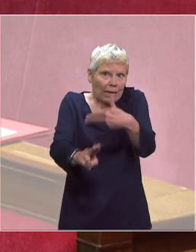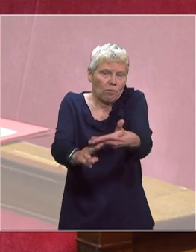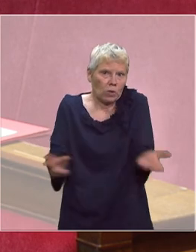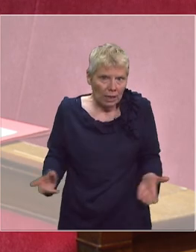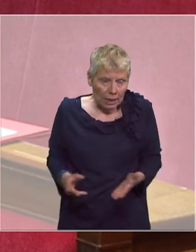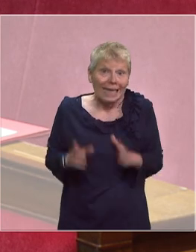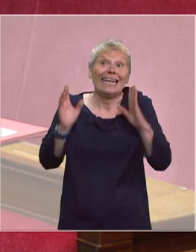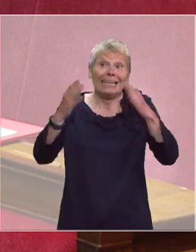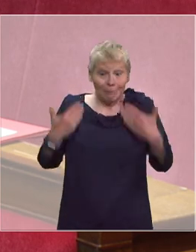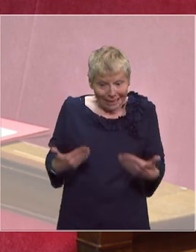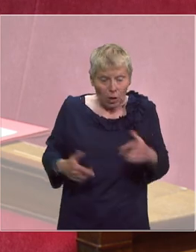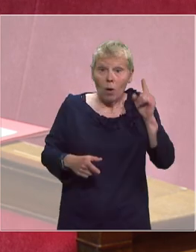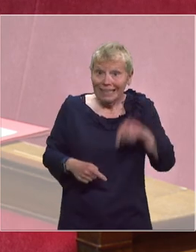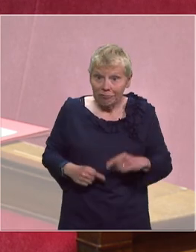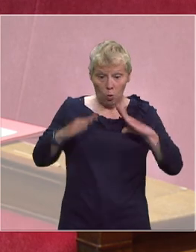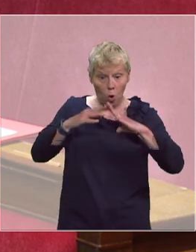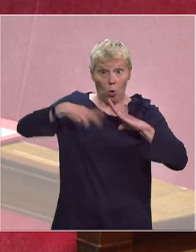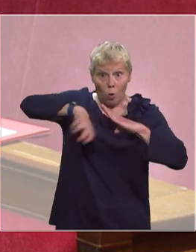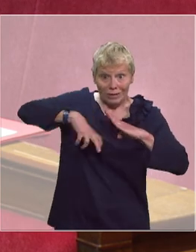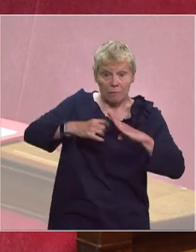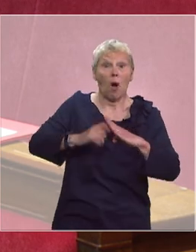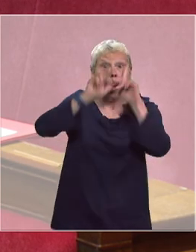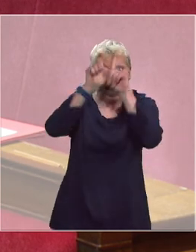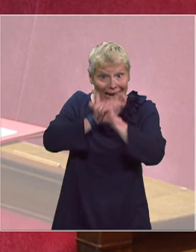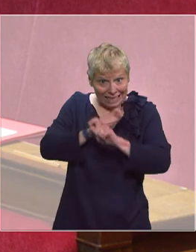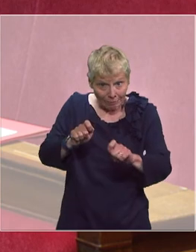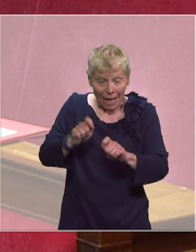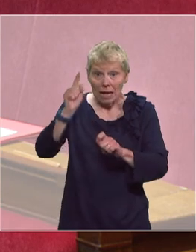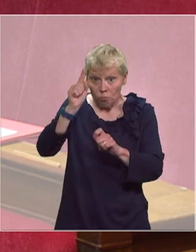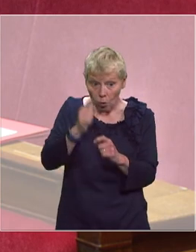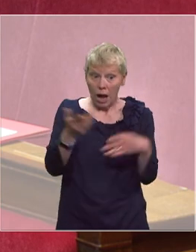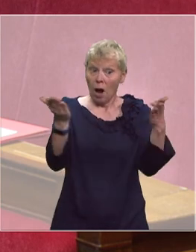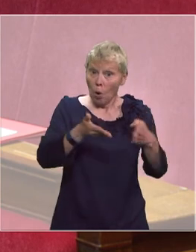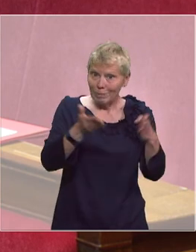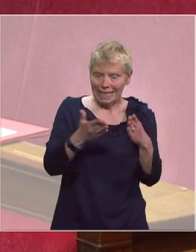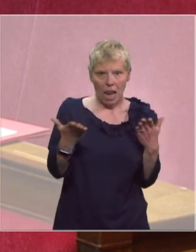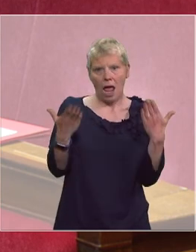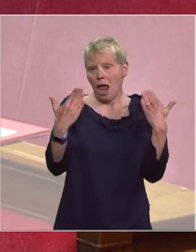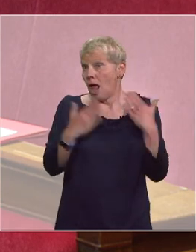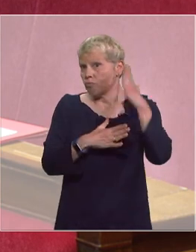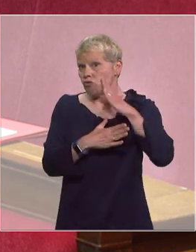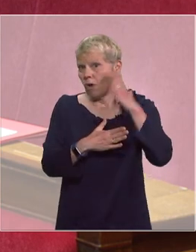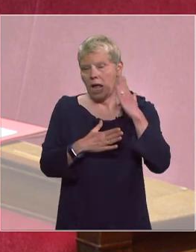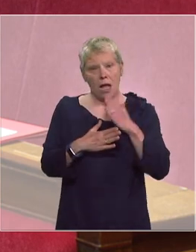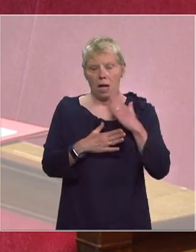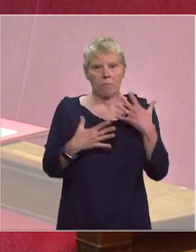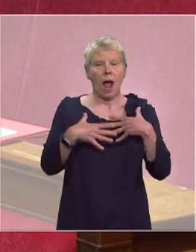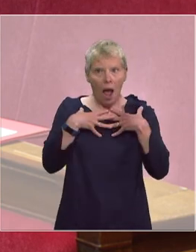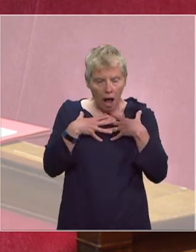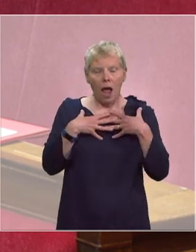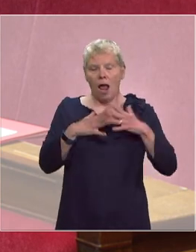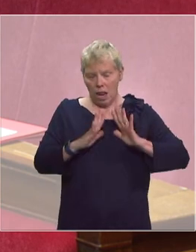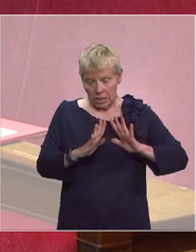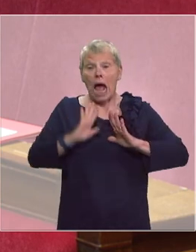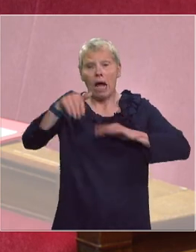confinement soit respecté pour soulager nos services hospitaliers qui en ont bien besoin, vous le savez, nous le savons tous, de façon à pouvoir